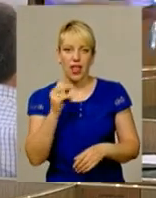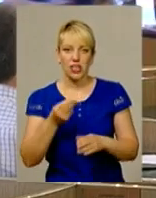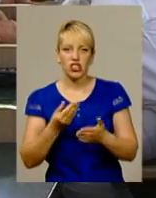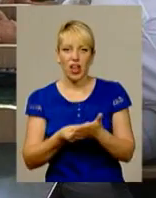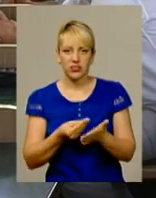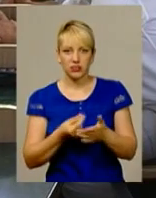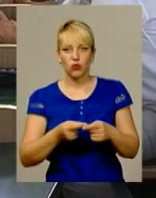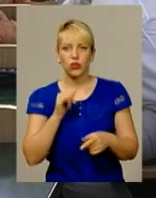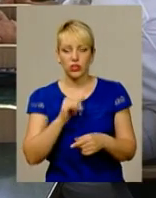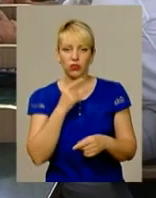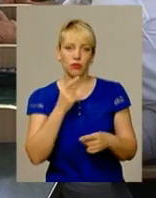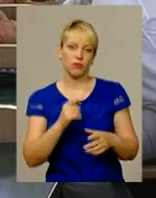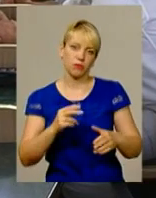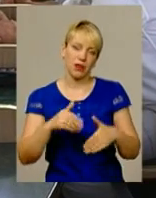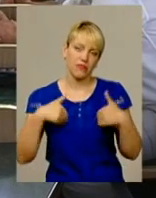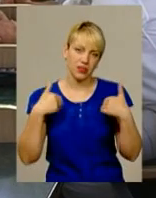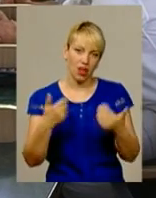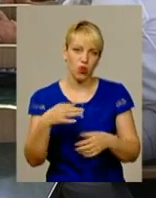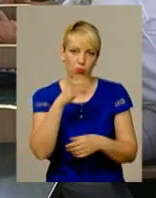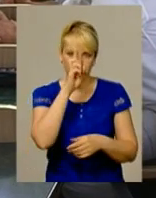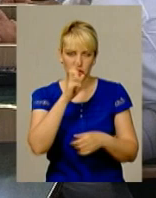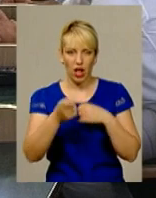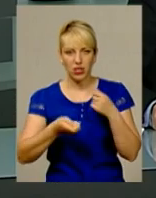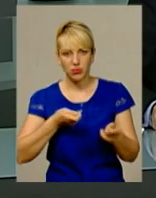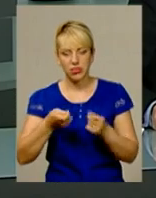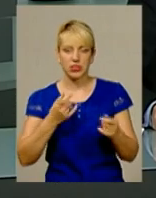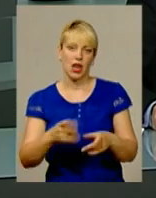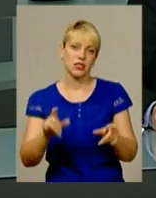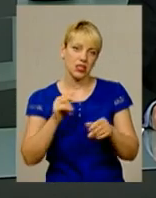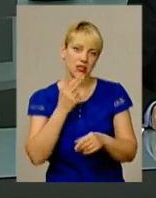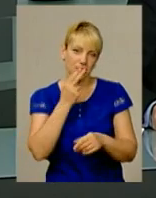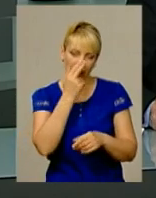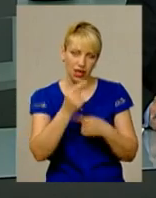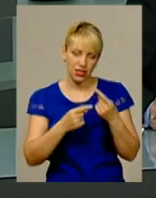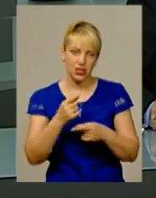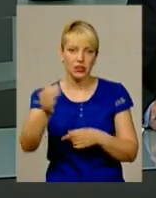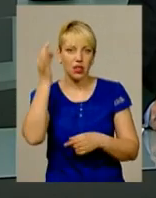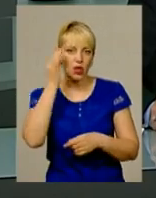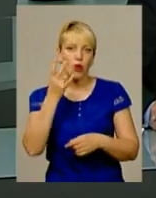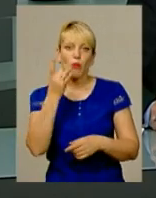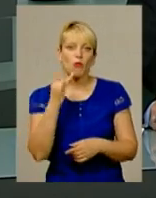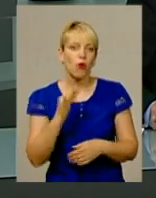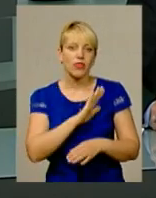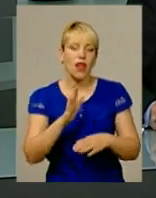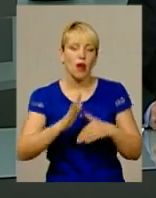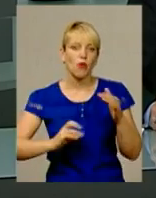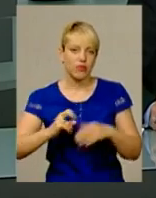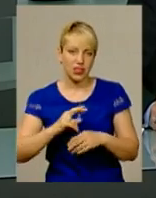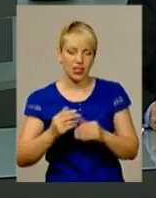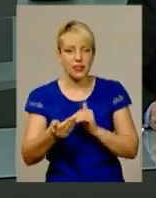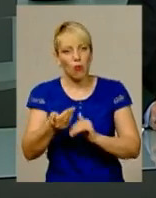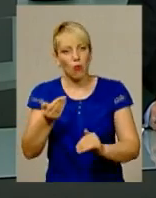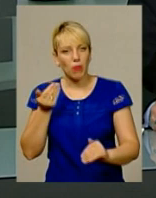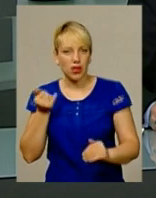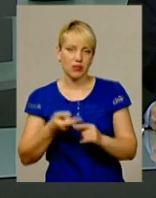Винуватців свята сьогодні привітали в облдержадміністрації. Заразом вже традиційно нагадали про непрофесіоналізм папірєдників та